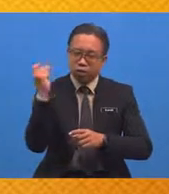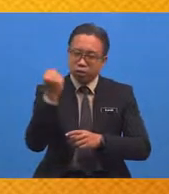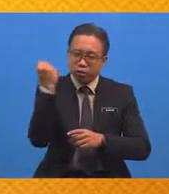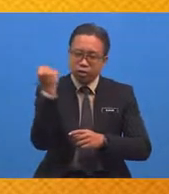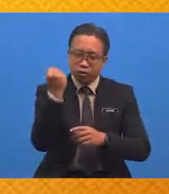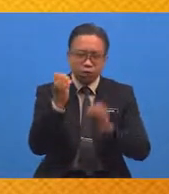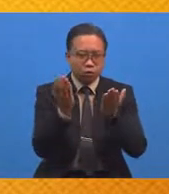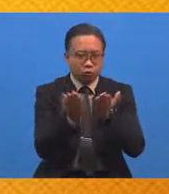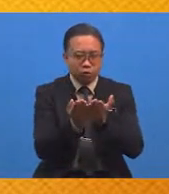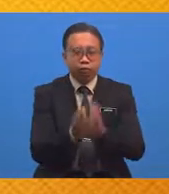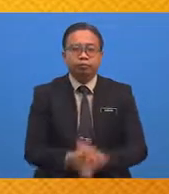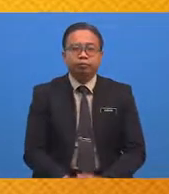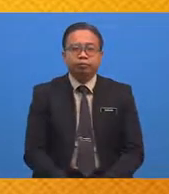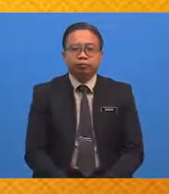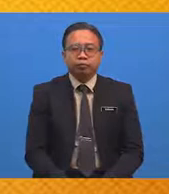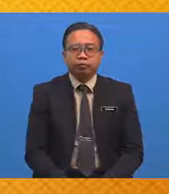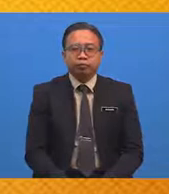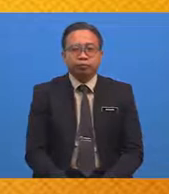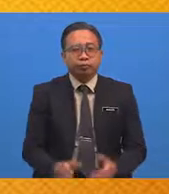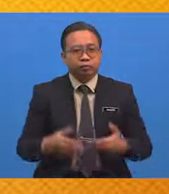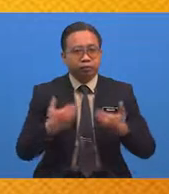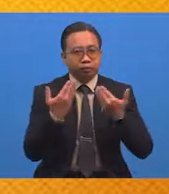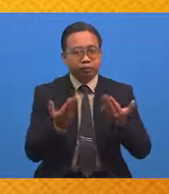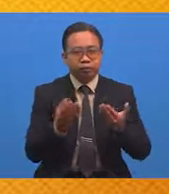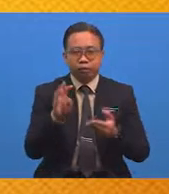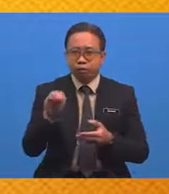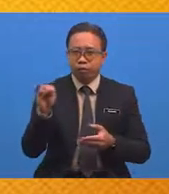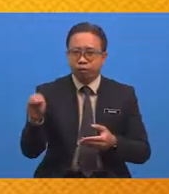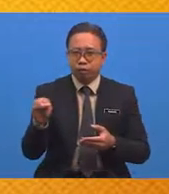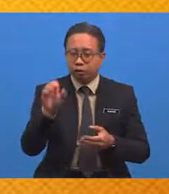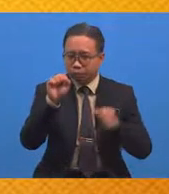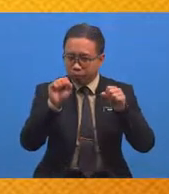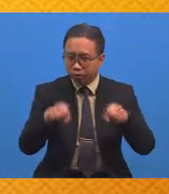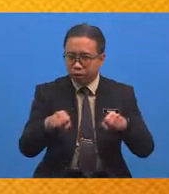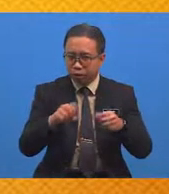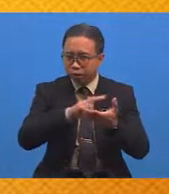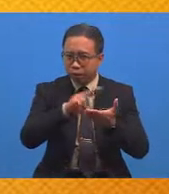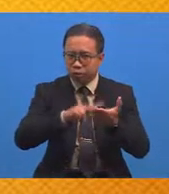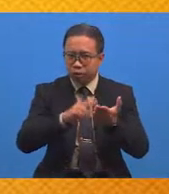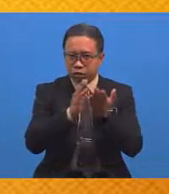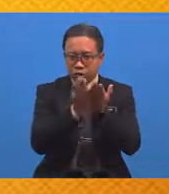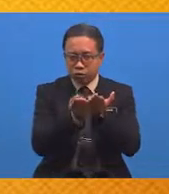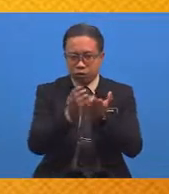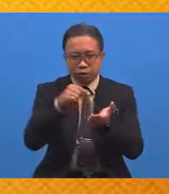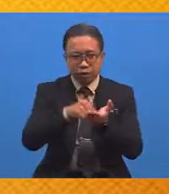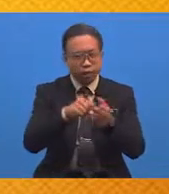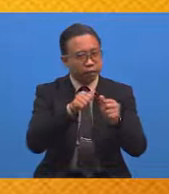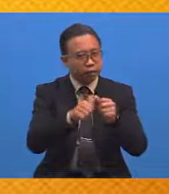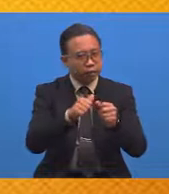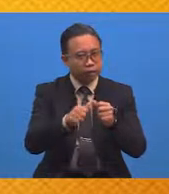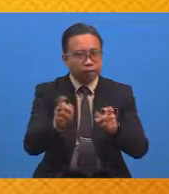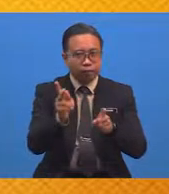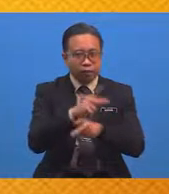Caranya macam mana Murid-murid Boleh membaca doa ini Setiap